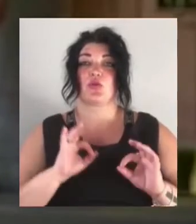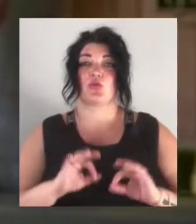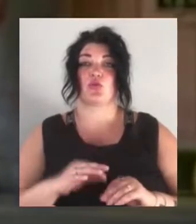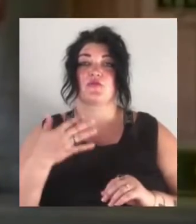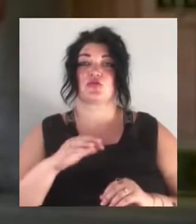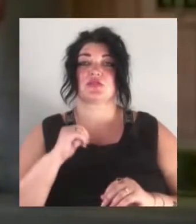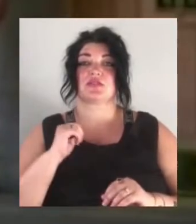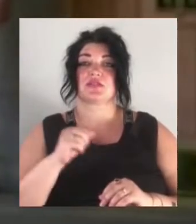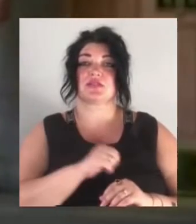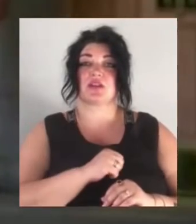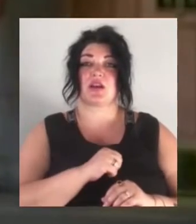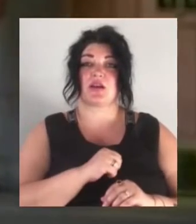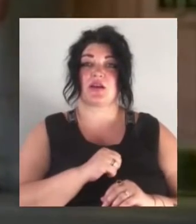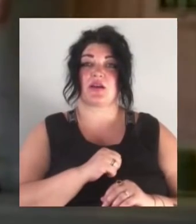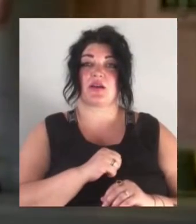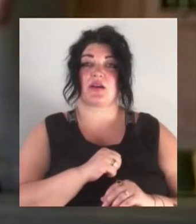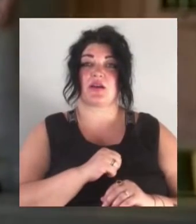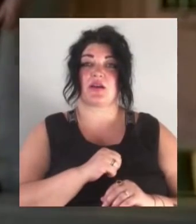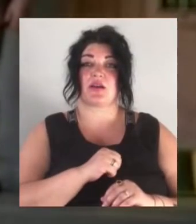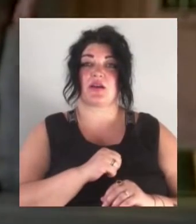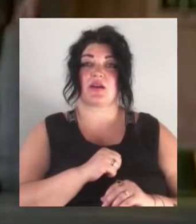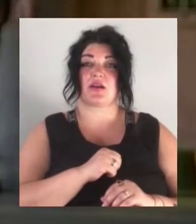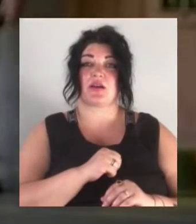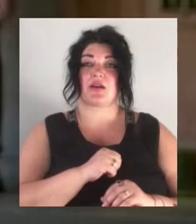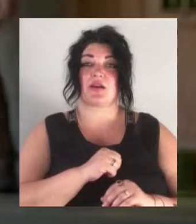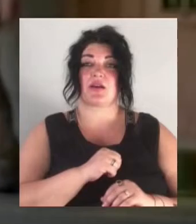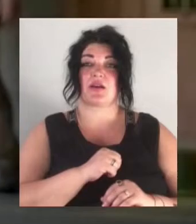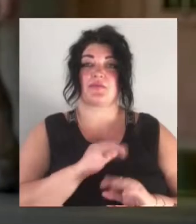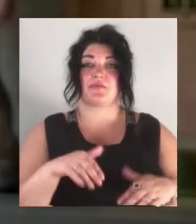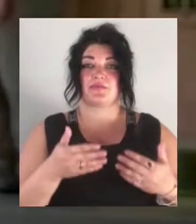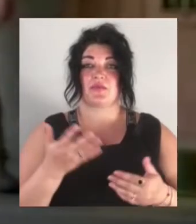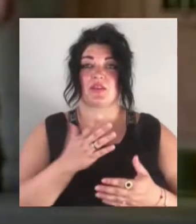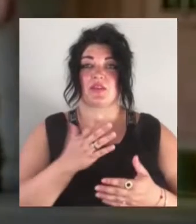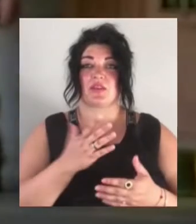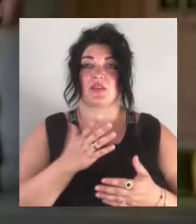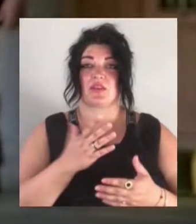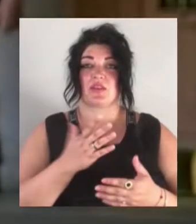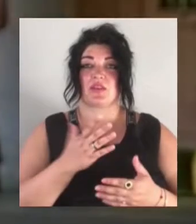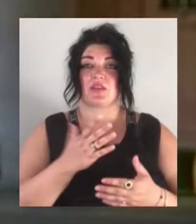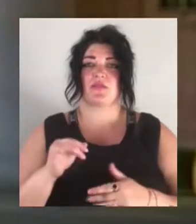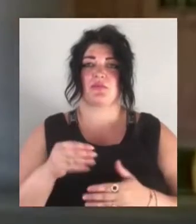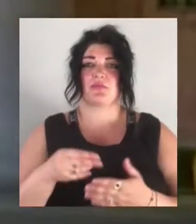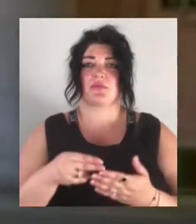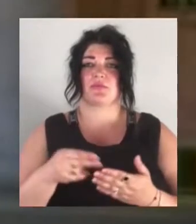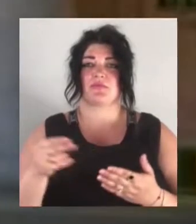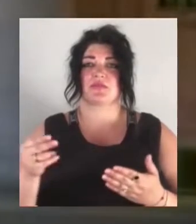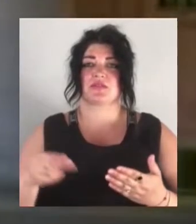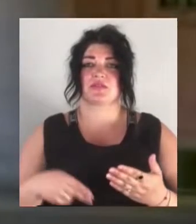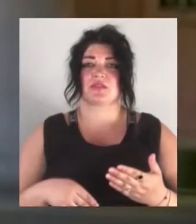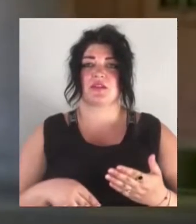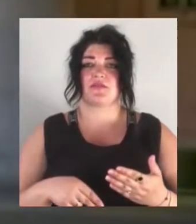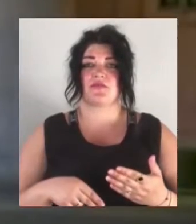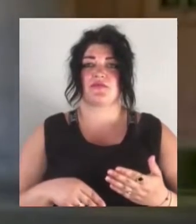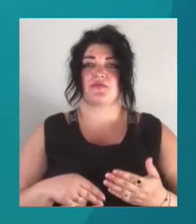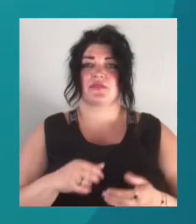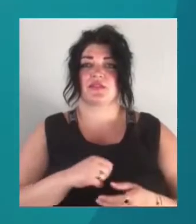підозру, яка є необґрунтованою, бездоказовою він погодив і підписав. І саме тому сьогодні я тут.